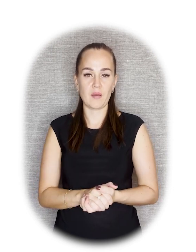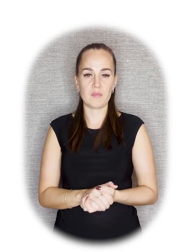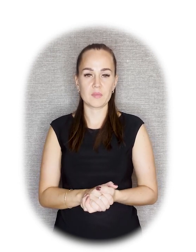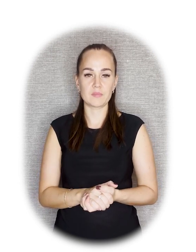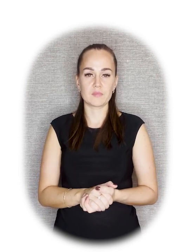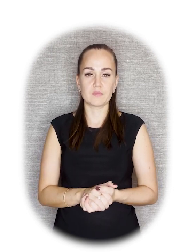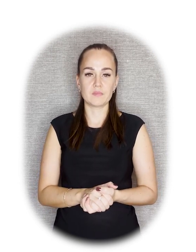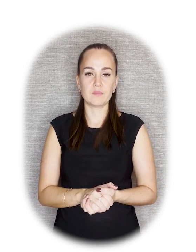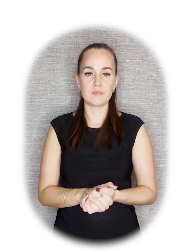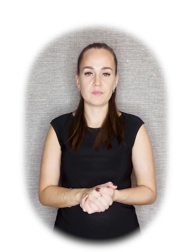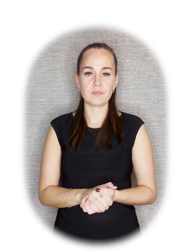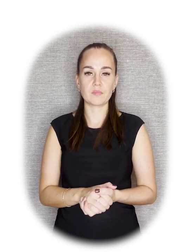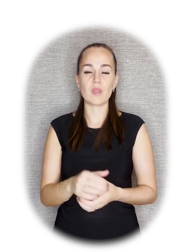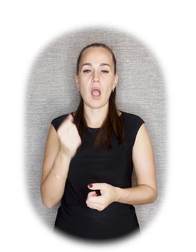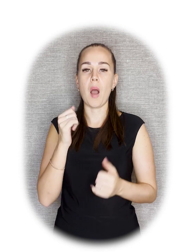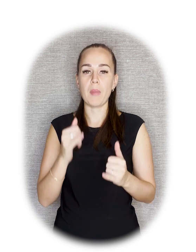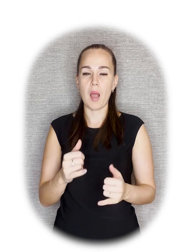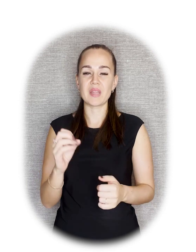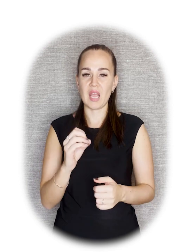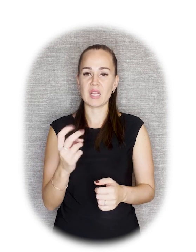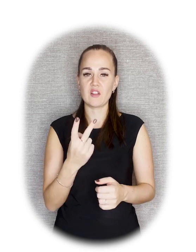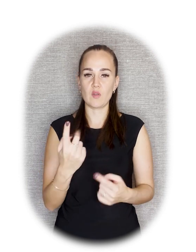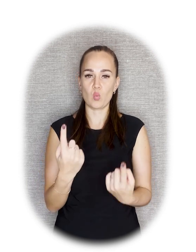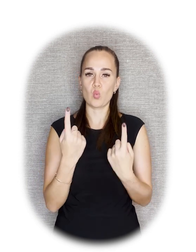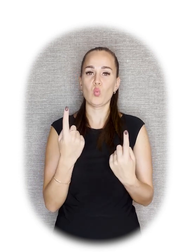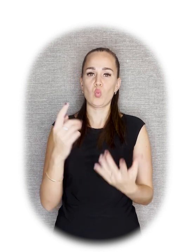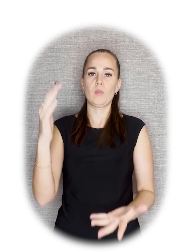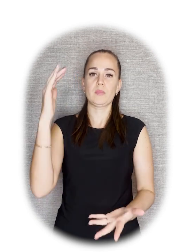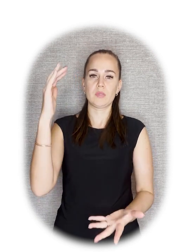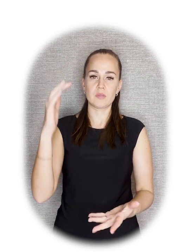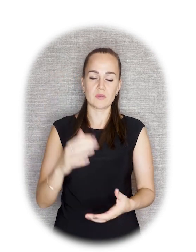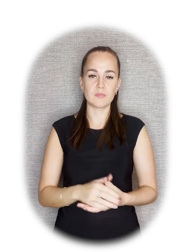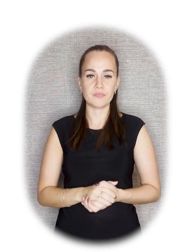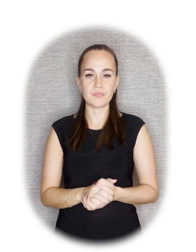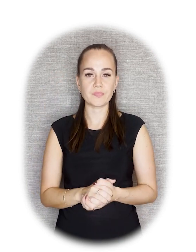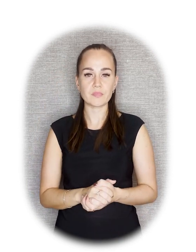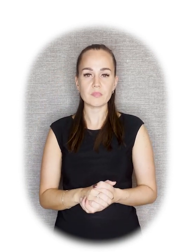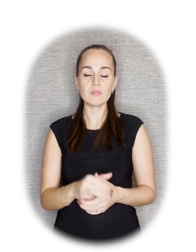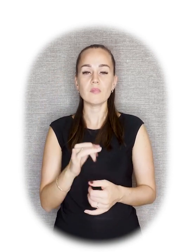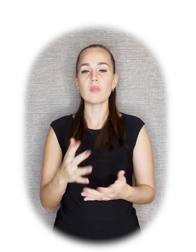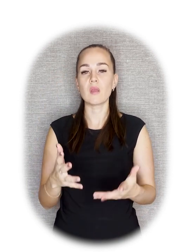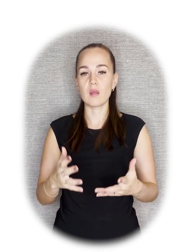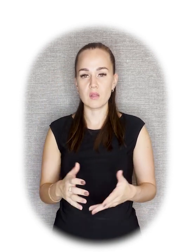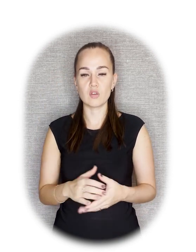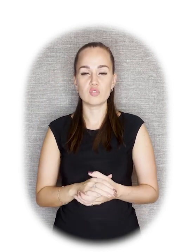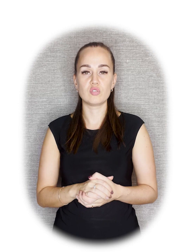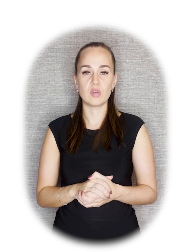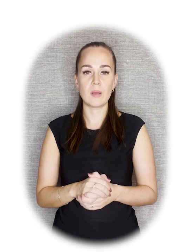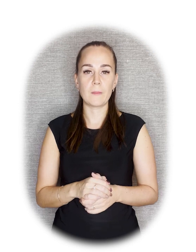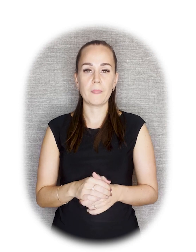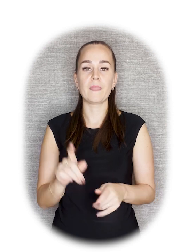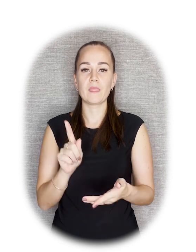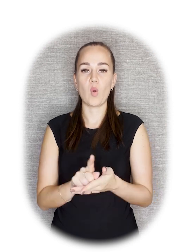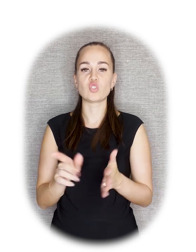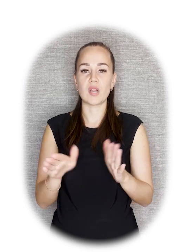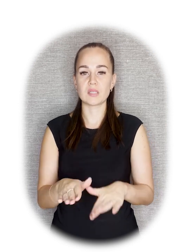претерриата. А памятник Екатерине Второй огромен, но не имеет никакого значения для народа. И, конечно, пишут, он должен остаться